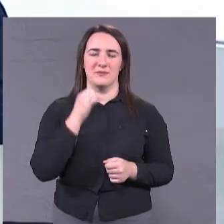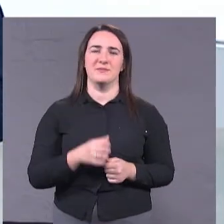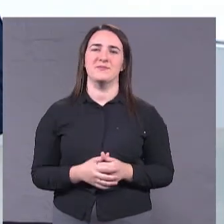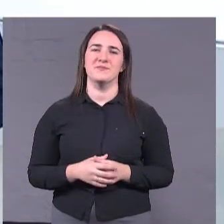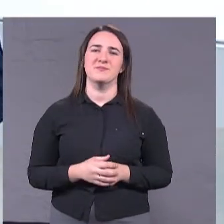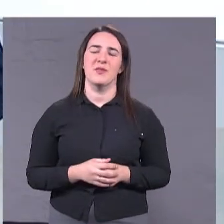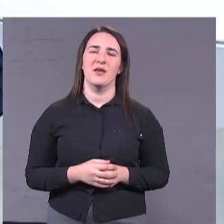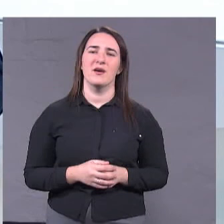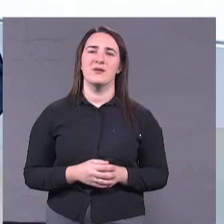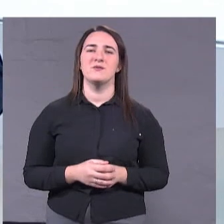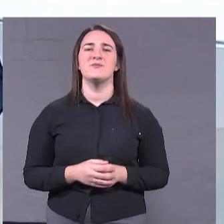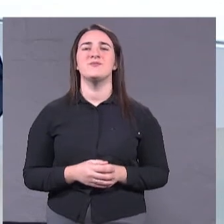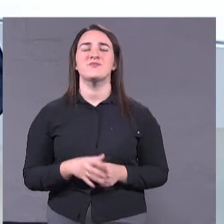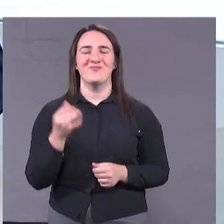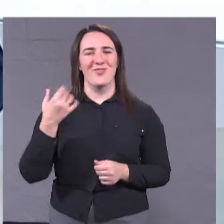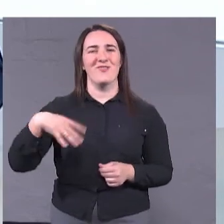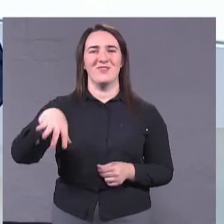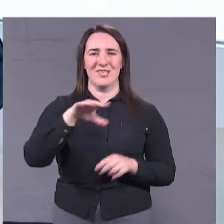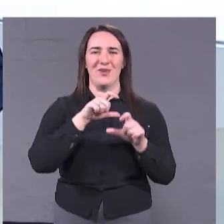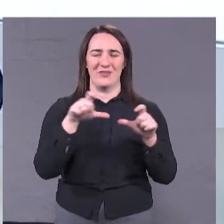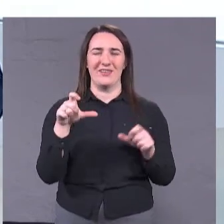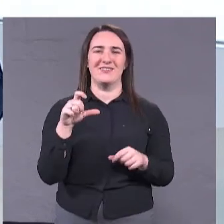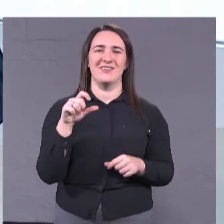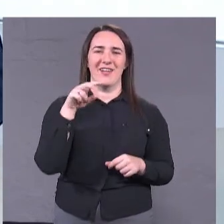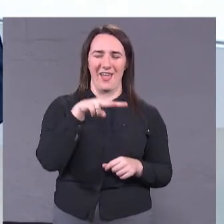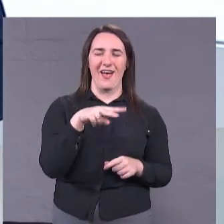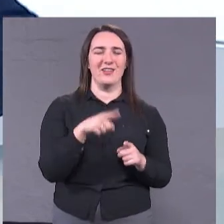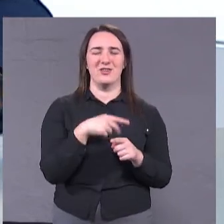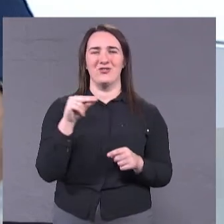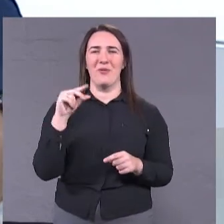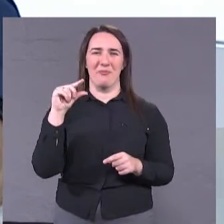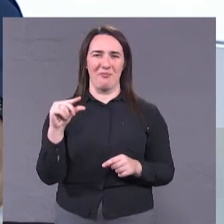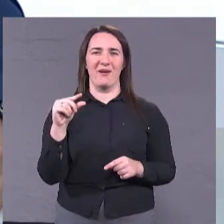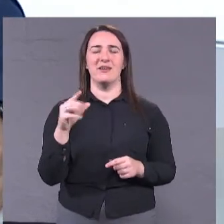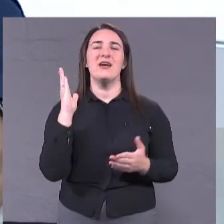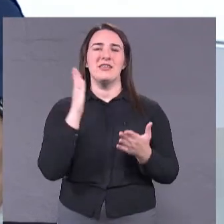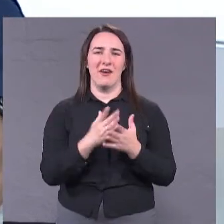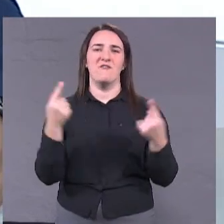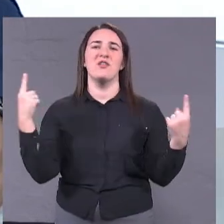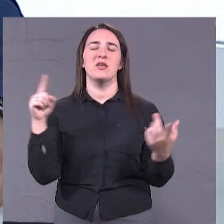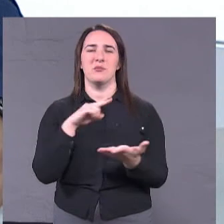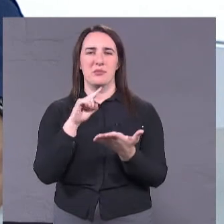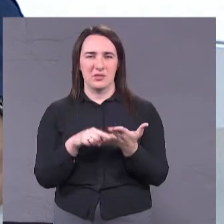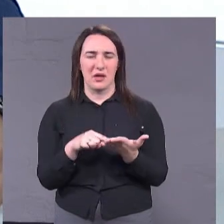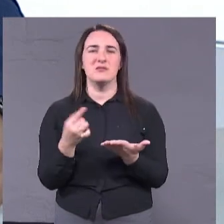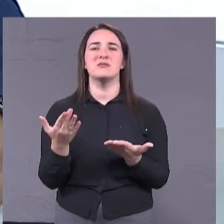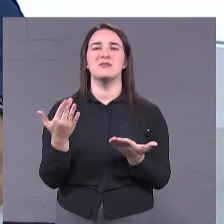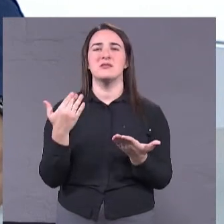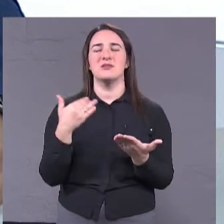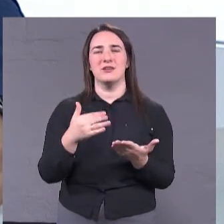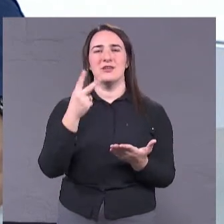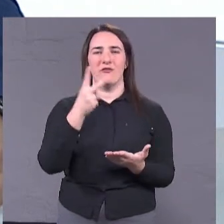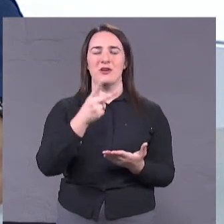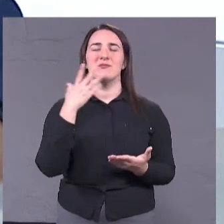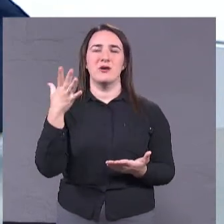у всіх людей з маленької літери Л, Ч, є велике питання і велика можливість 25-го числа все